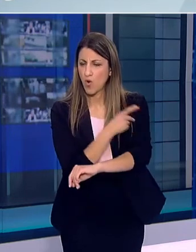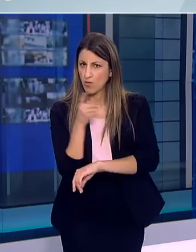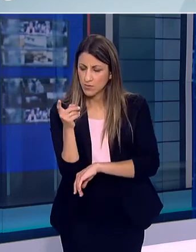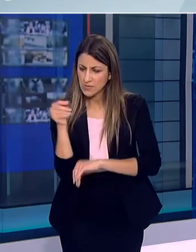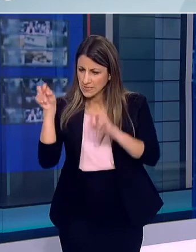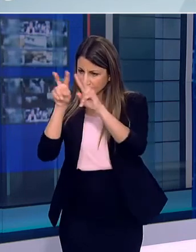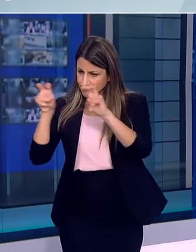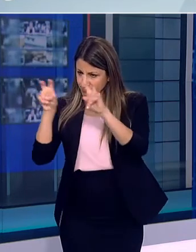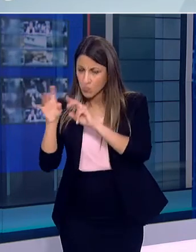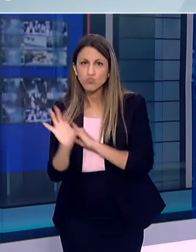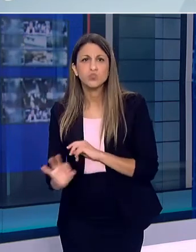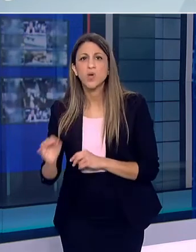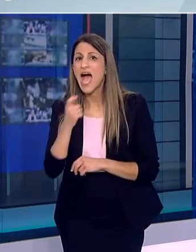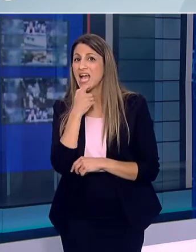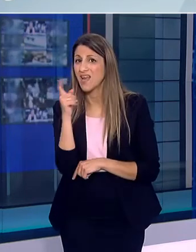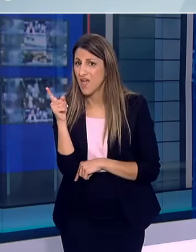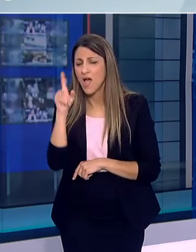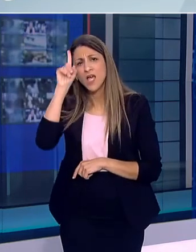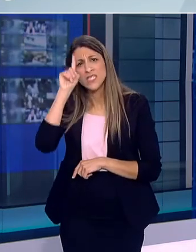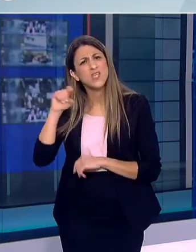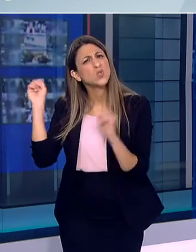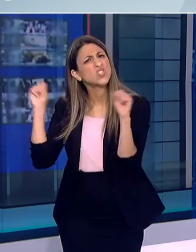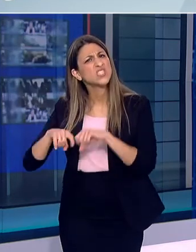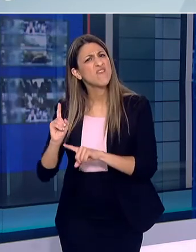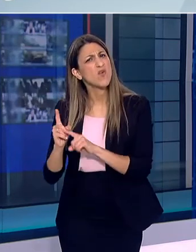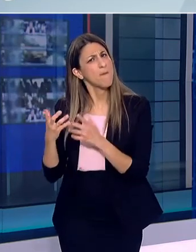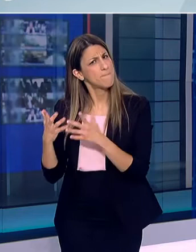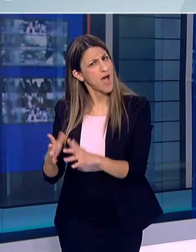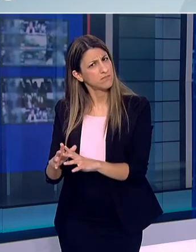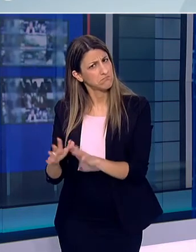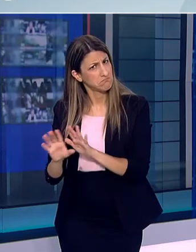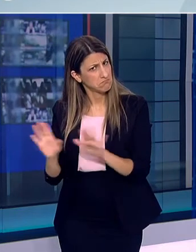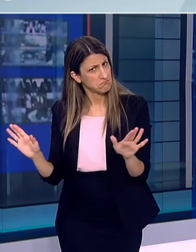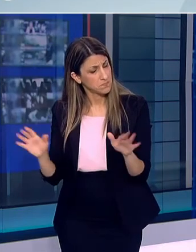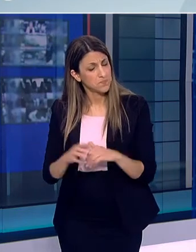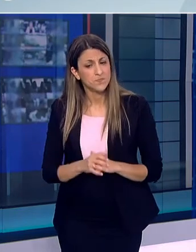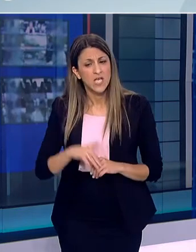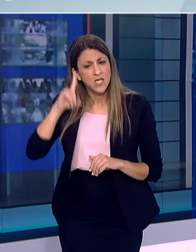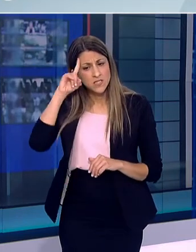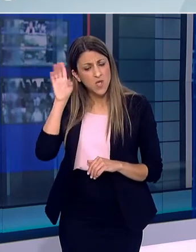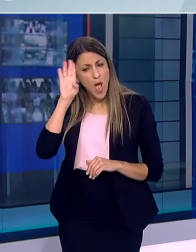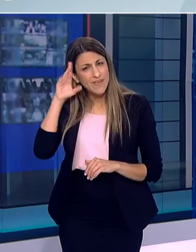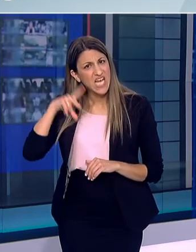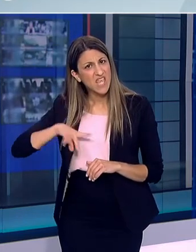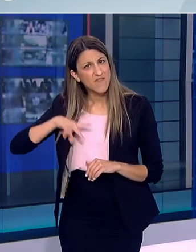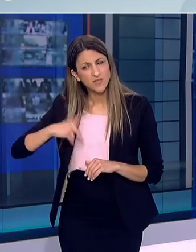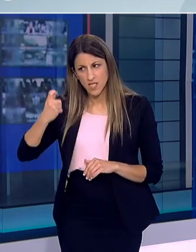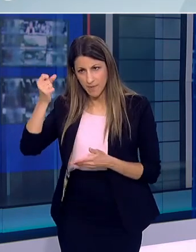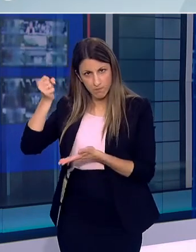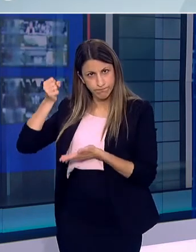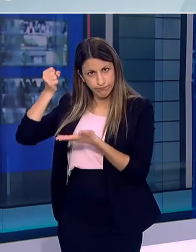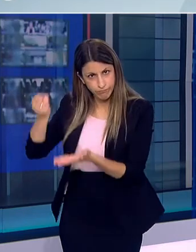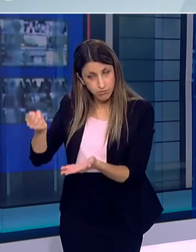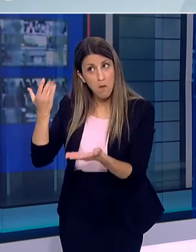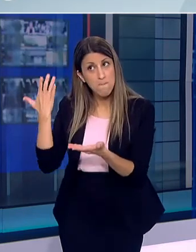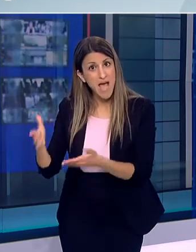επιστήμονες του ΕΒ Ξέρω ότι έχουν γίνει κάποιες συμφωνίες ήδη Έγινε μια χρηματοδότηση μεγάλη από την Αμερικανική κυβέρνηση Και παρήγγειλαν